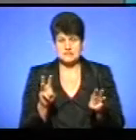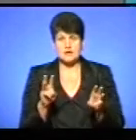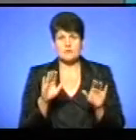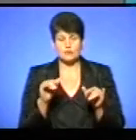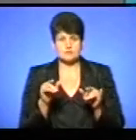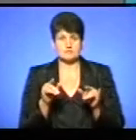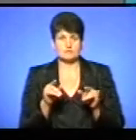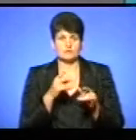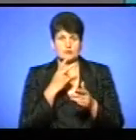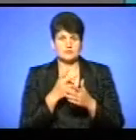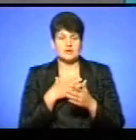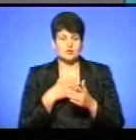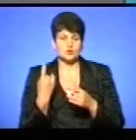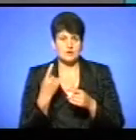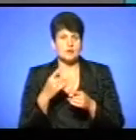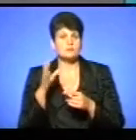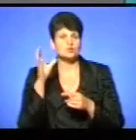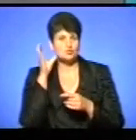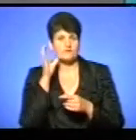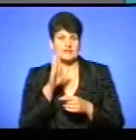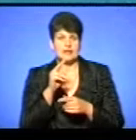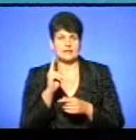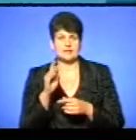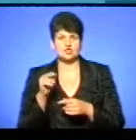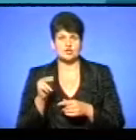спроєктовувати на нашу область. Але перше почуємо Віталія Кличка.